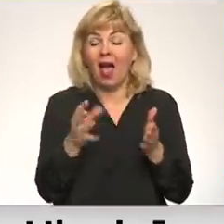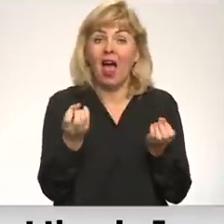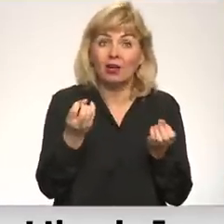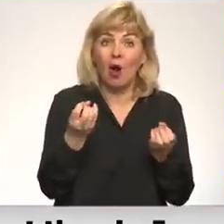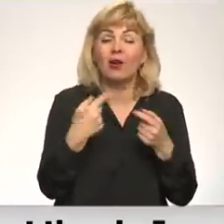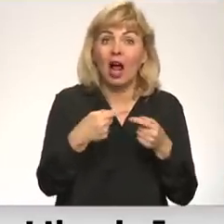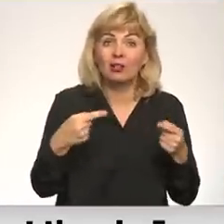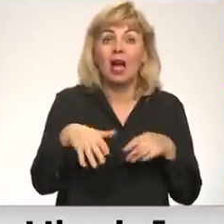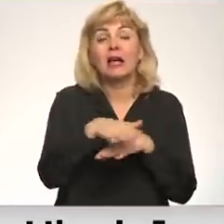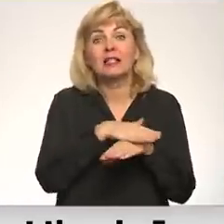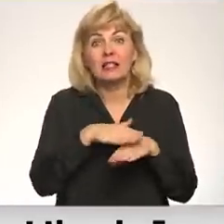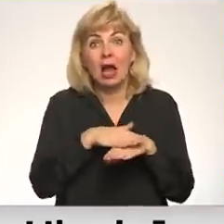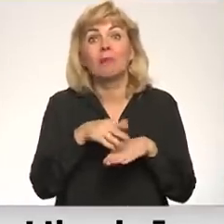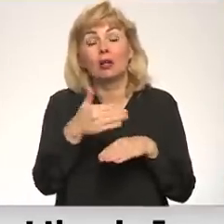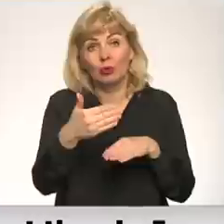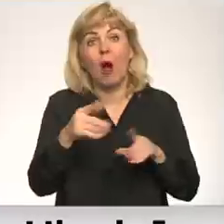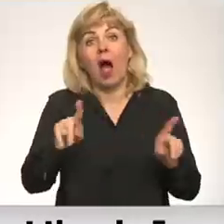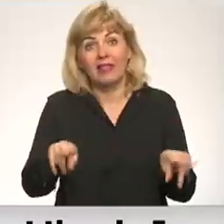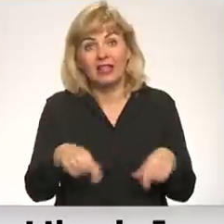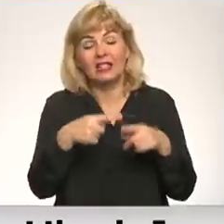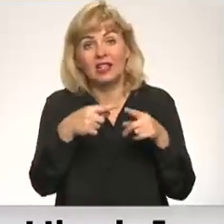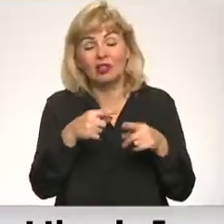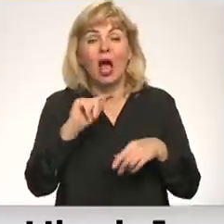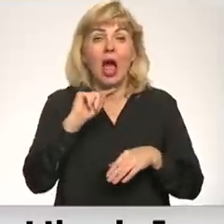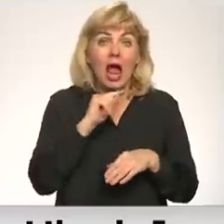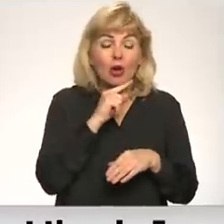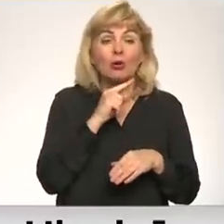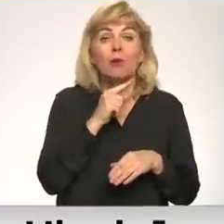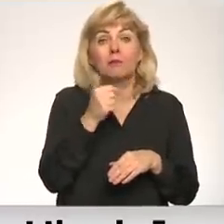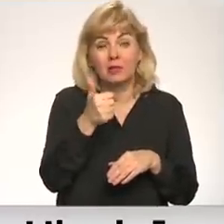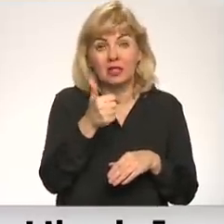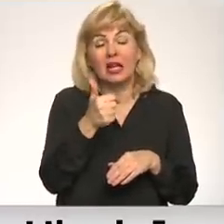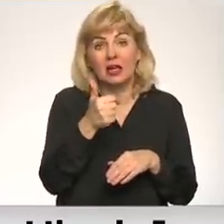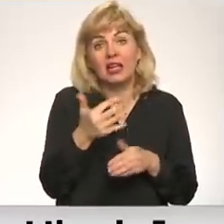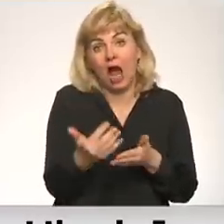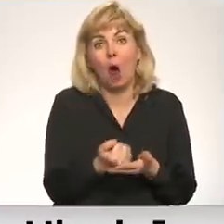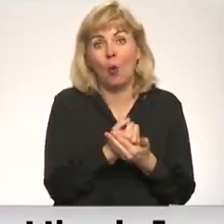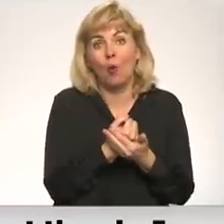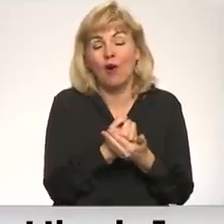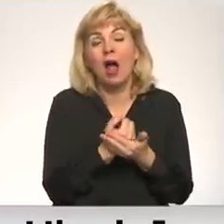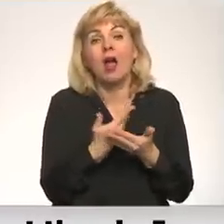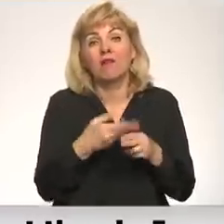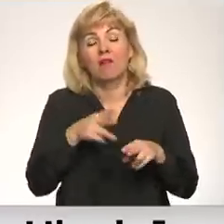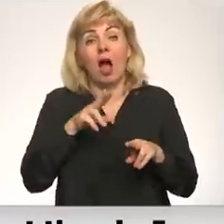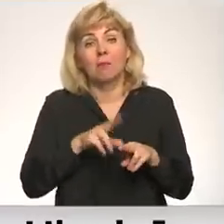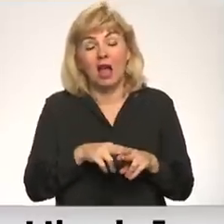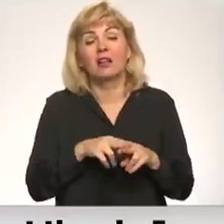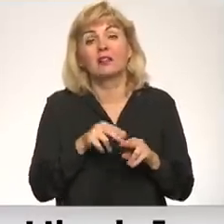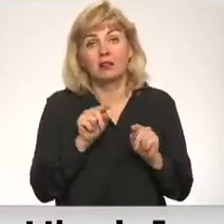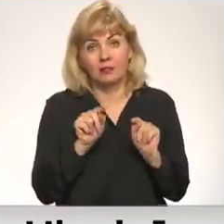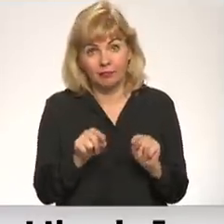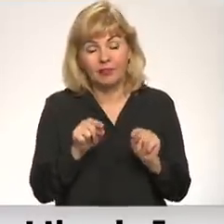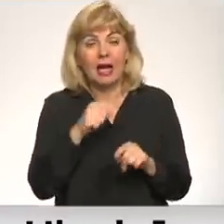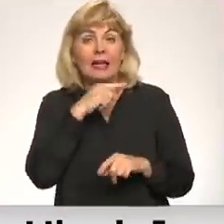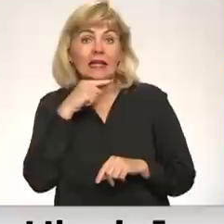sabiedrība arī tā vai citādi attīstījās un ekonomiski ieguva. Līdz ar to faktiski